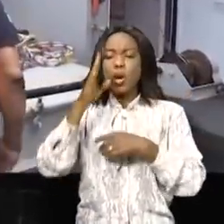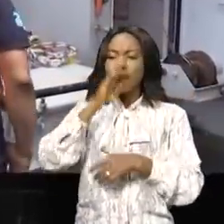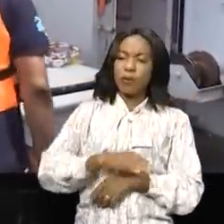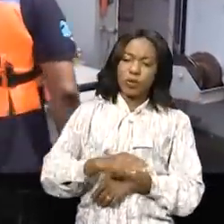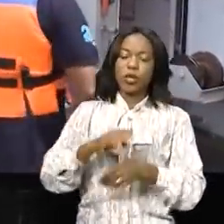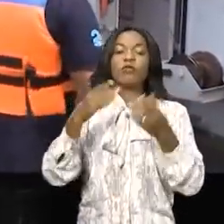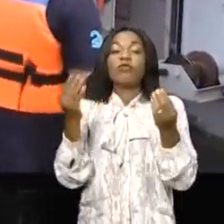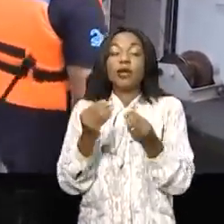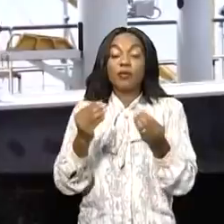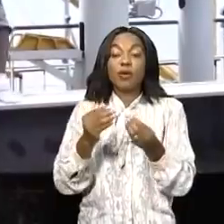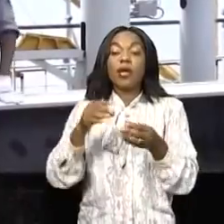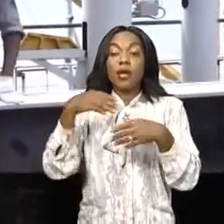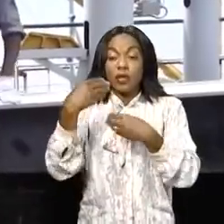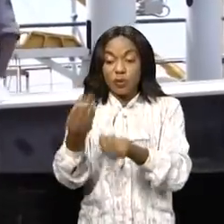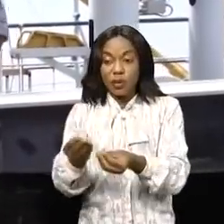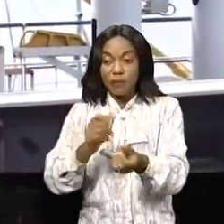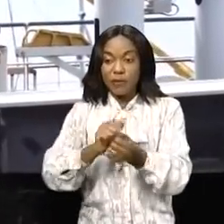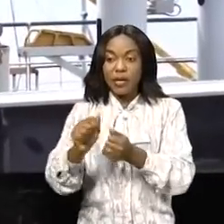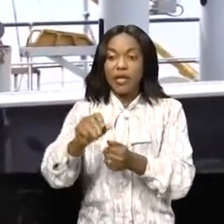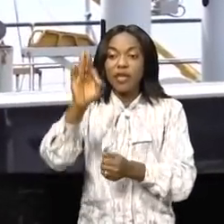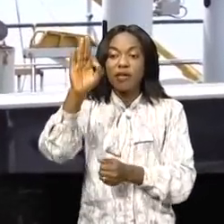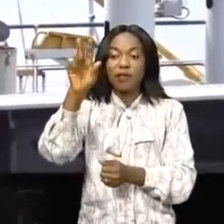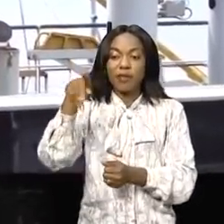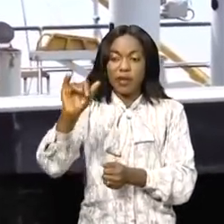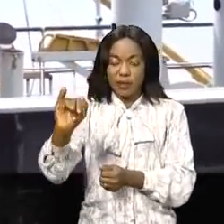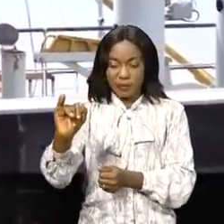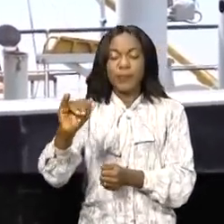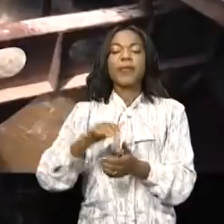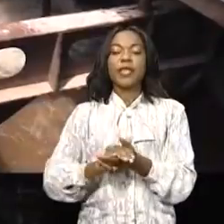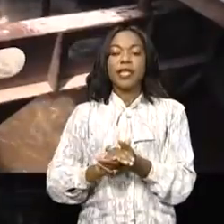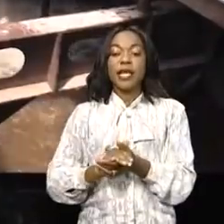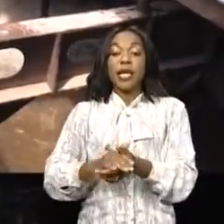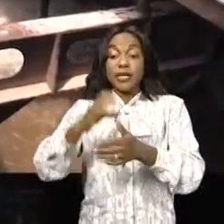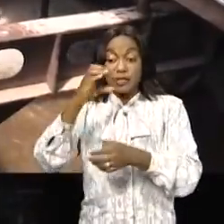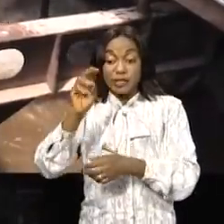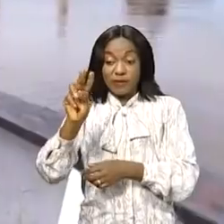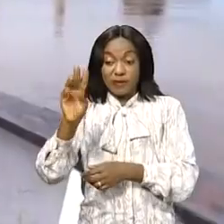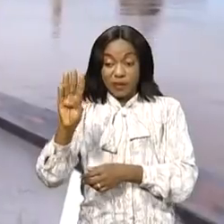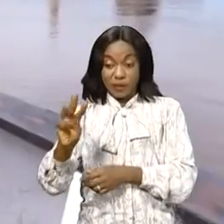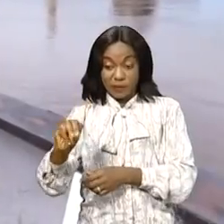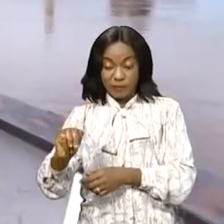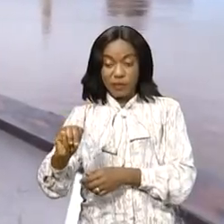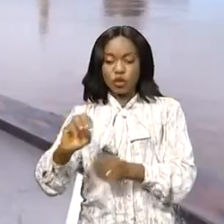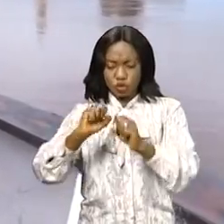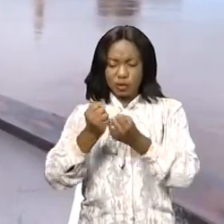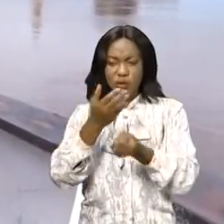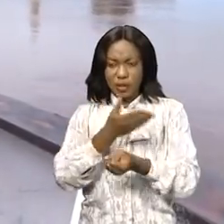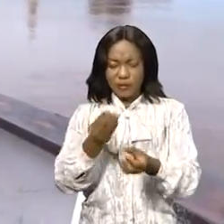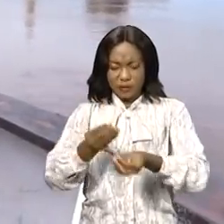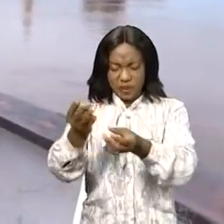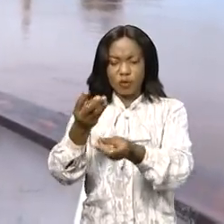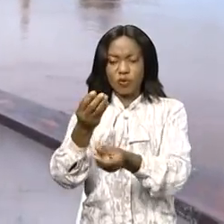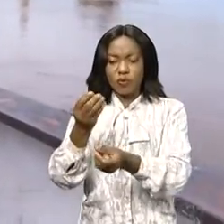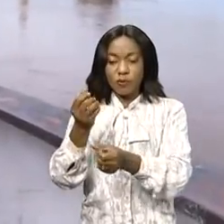chimiques financés par le FPI. Cette drague acquise par la Congolaise des voies maritimes, Cévem, grâce à un appui financier de fonds de promotion de l'industrie,